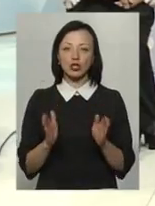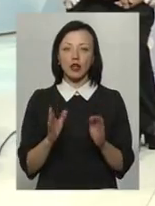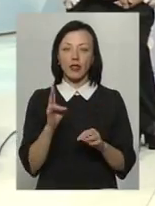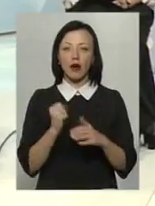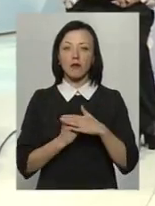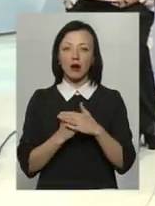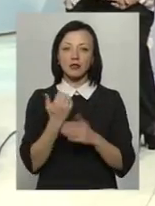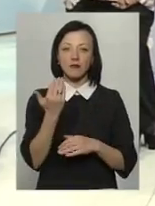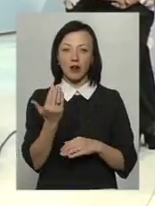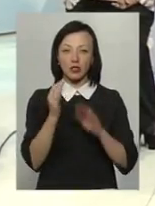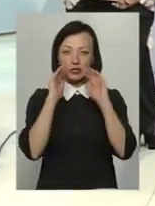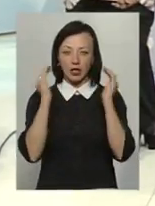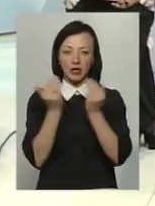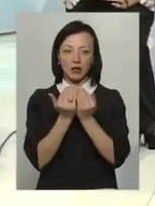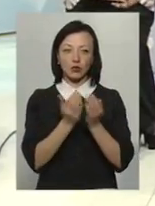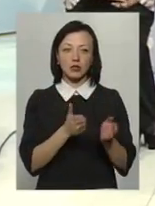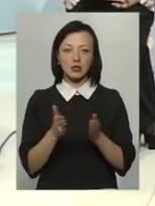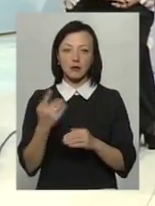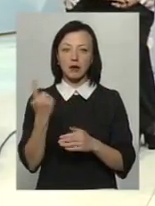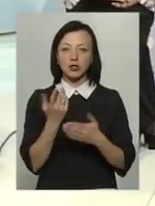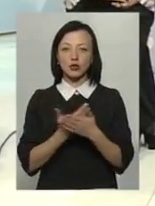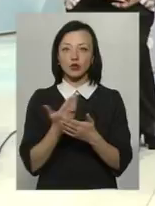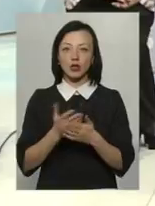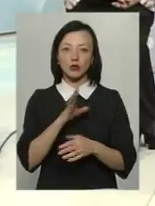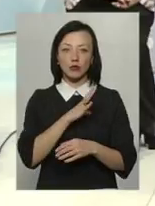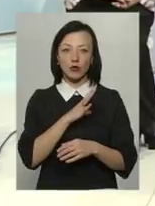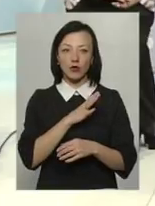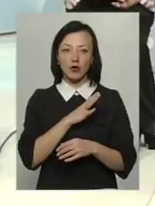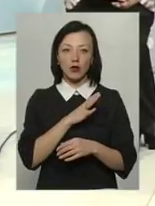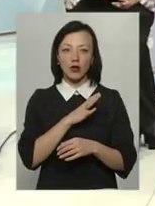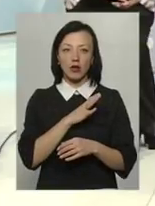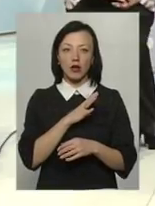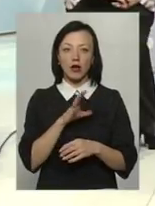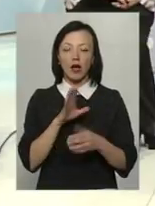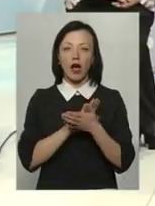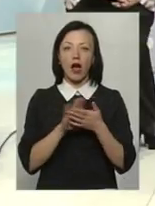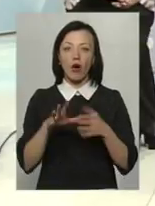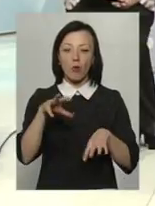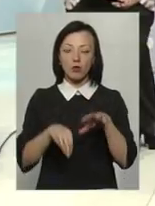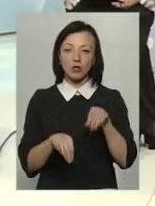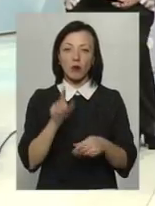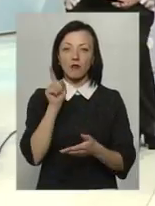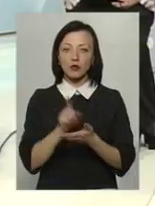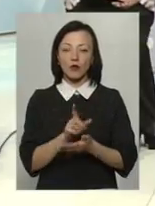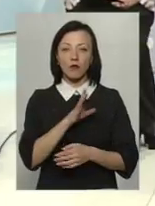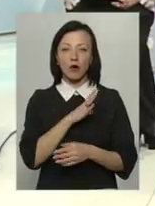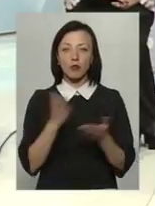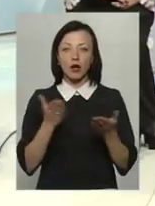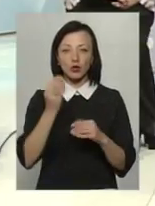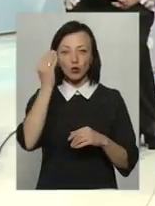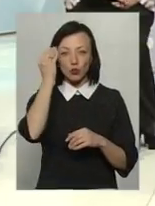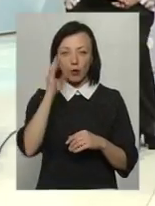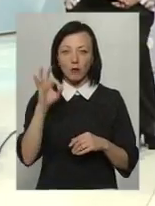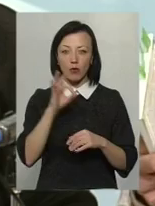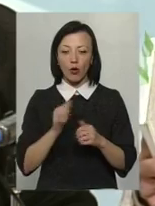базі вашої закритої системи, от перший сюжет був, там трошки торкалася тема екопоселення. Обов'язково має бути якась думка